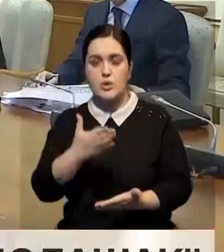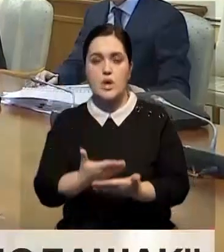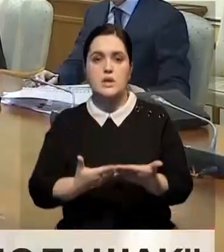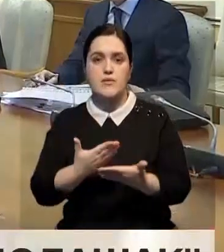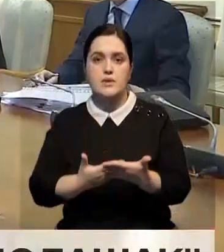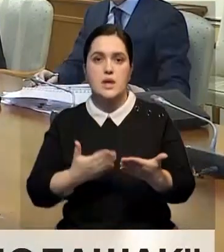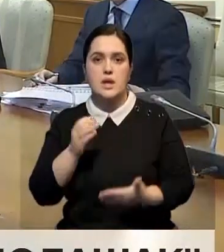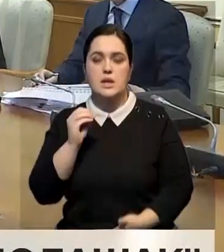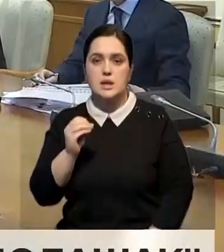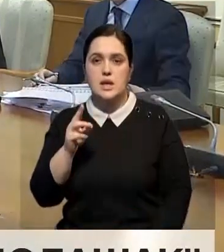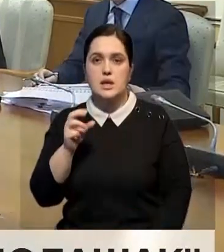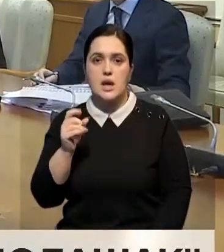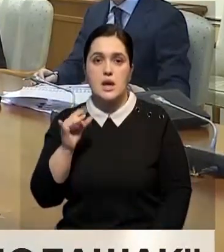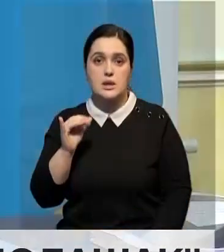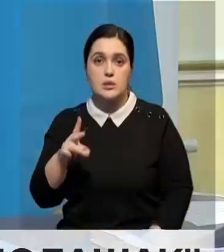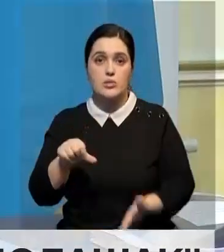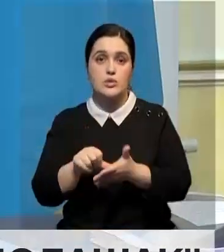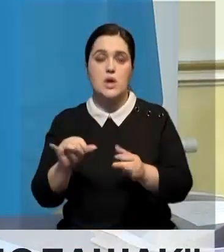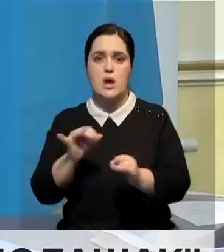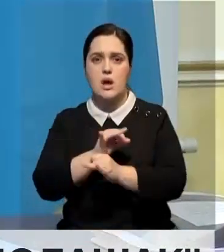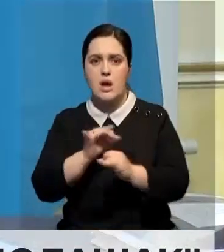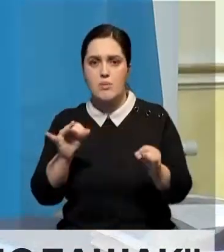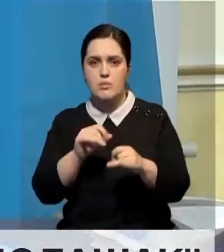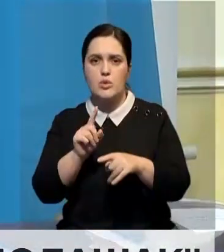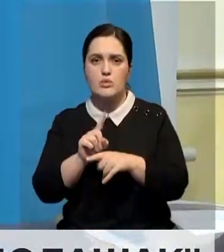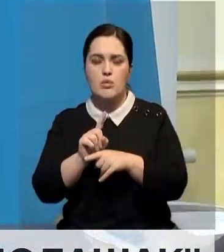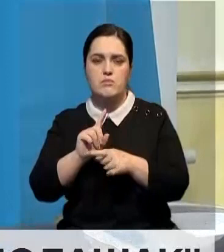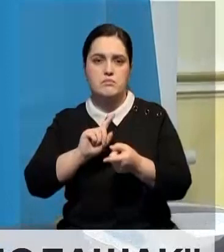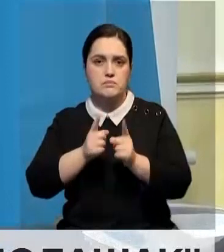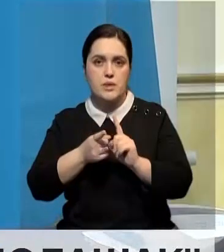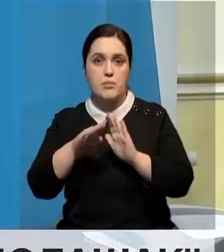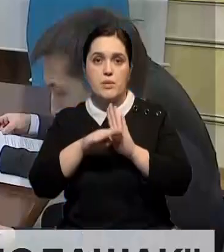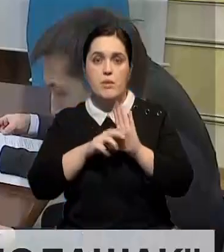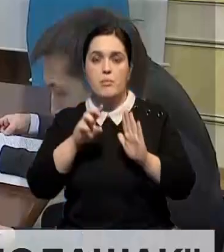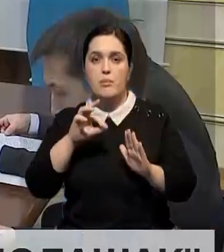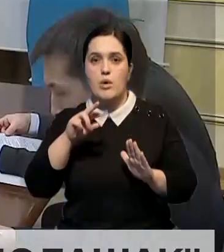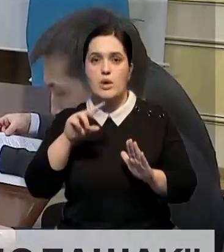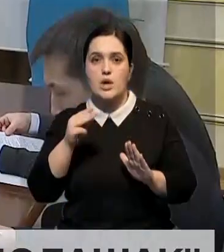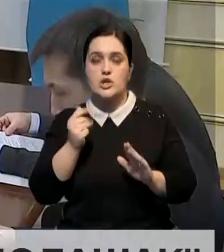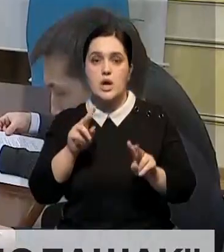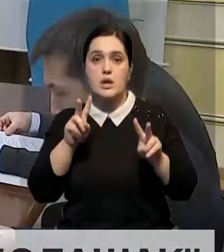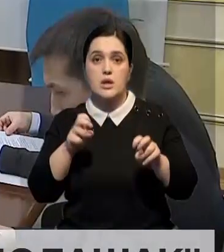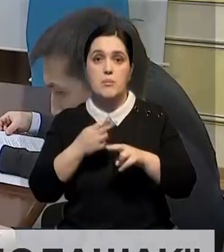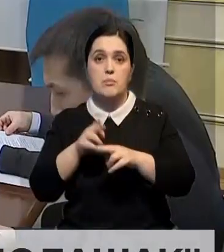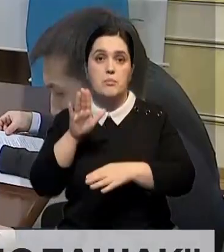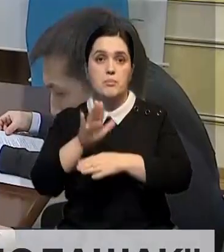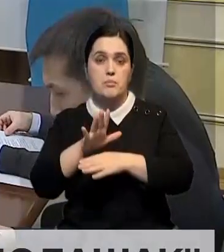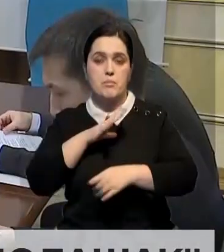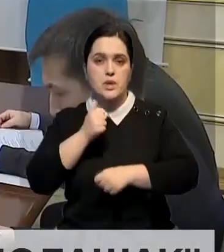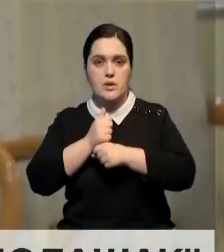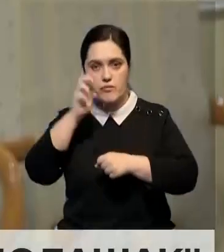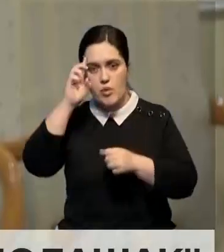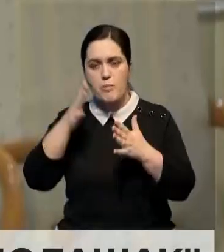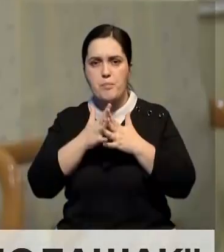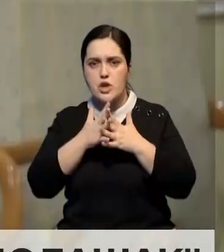государственного советника Ерлана Карина. Участники также обсудили переориентирование программы Булашак. Напомню, такое поручение дал глава